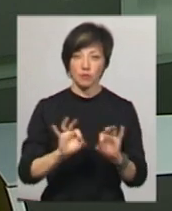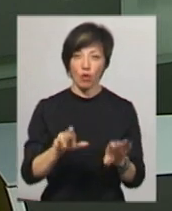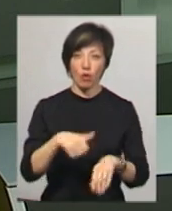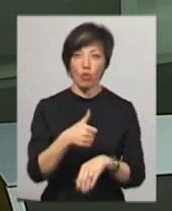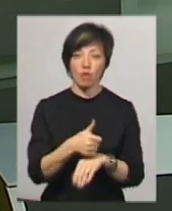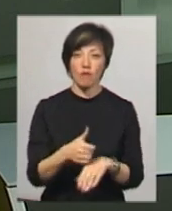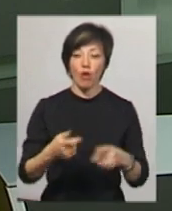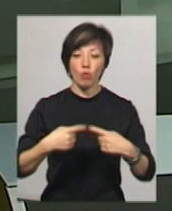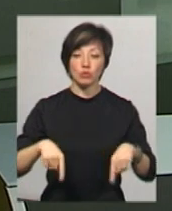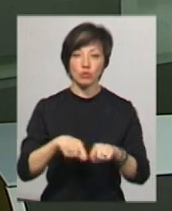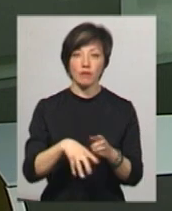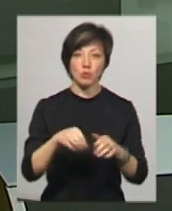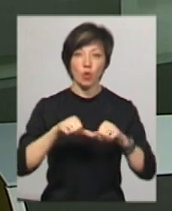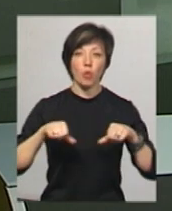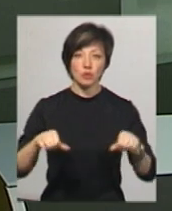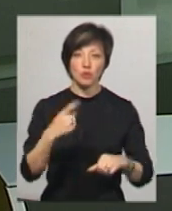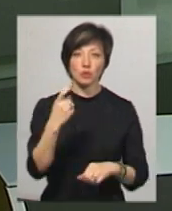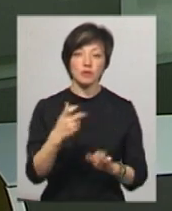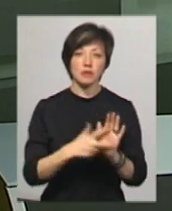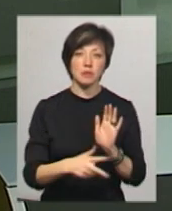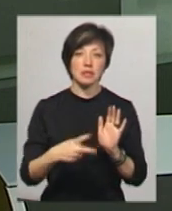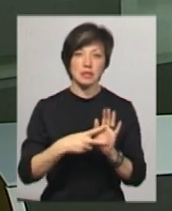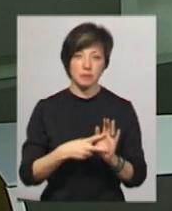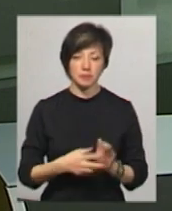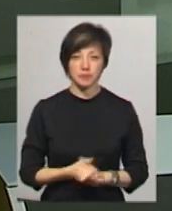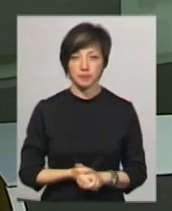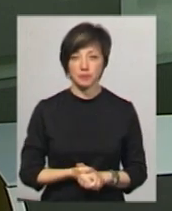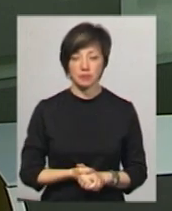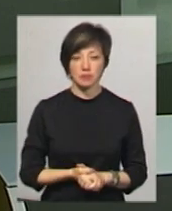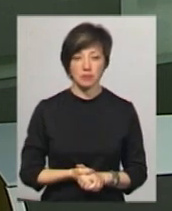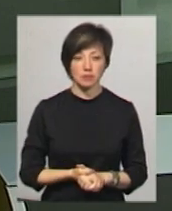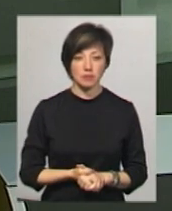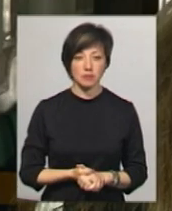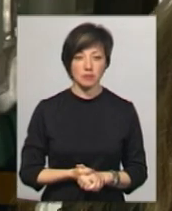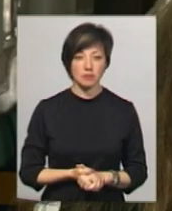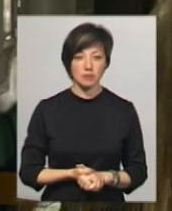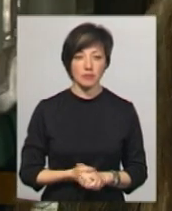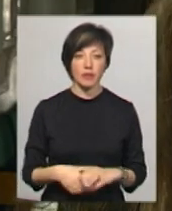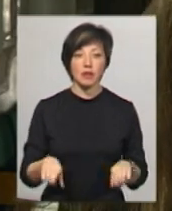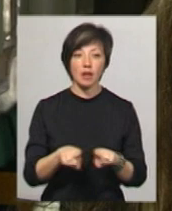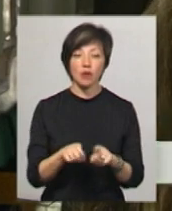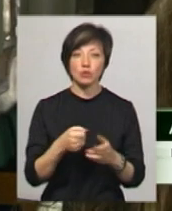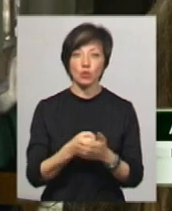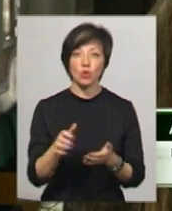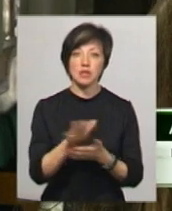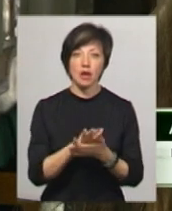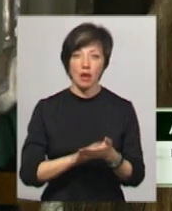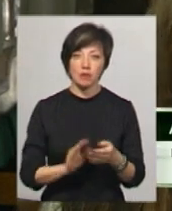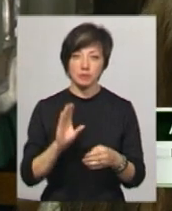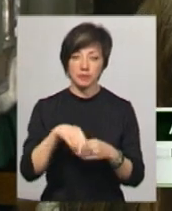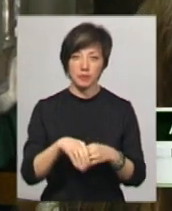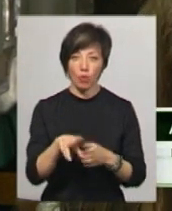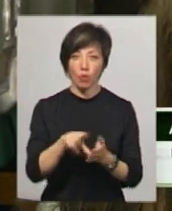голова окружної виборчої комісії номер 187 Аліна Брезденюк. Також до заяви прикріпляєте